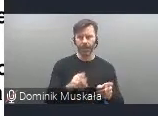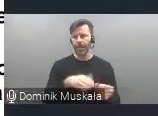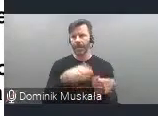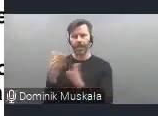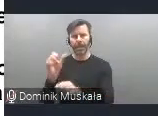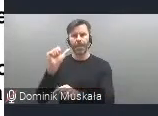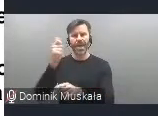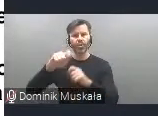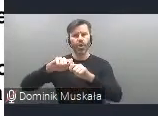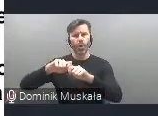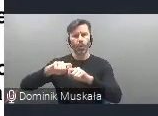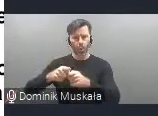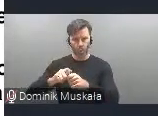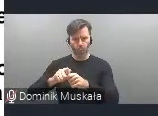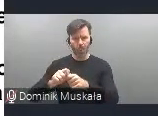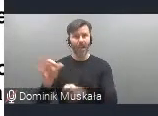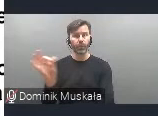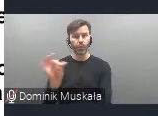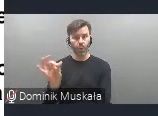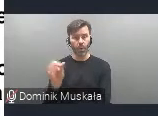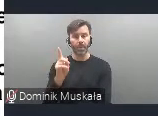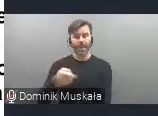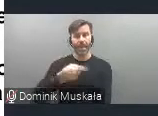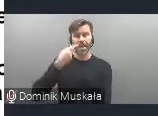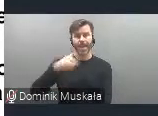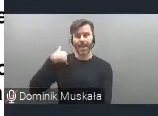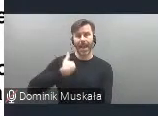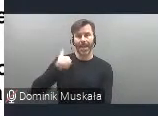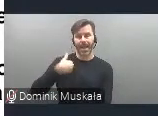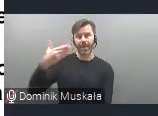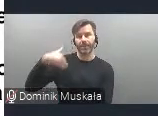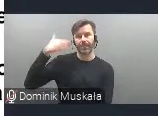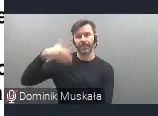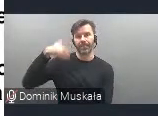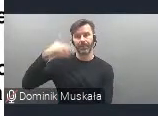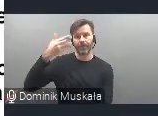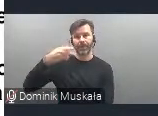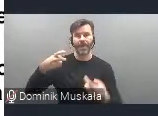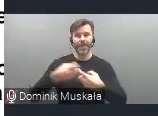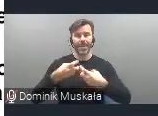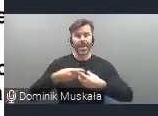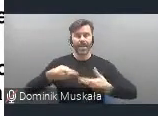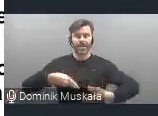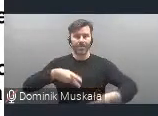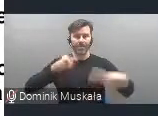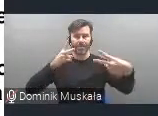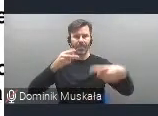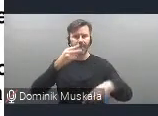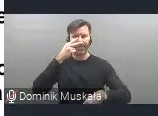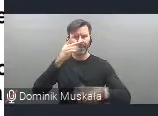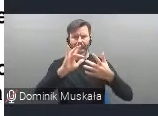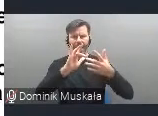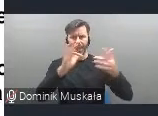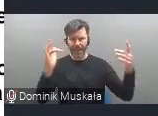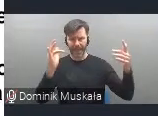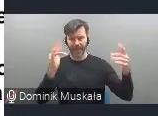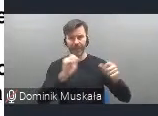odbędą się dwa takie seminaria w języku angielskim online, tutaj jest w prezentacji w lewym górnym rogu podany link